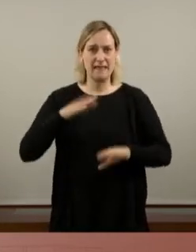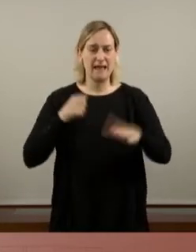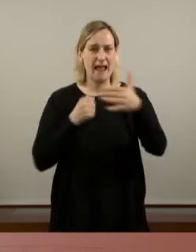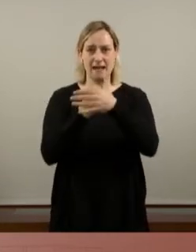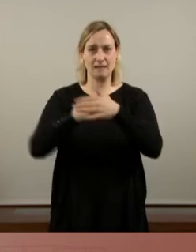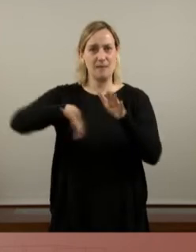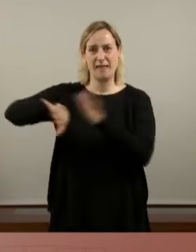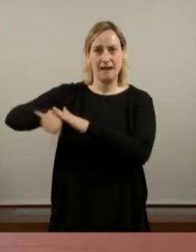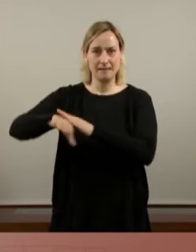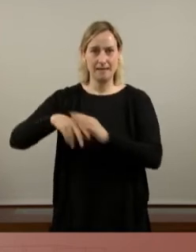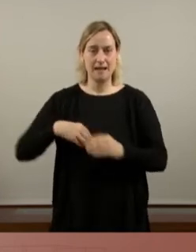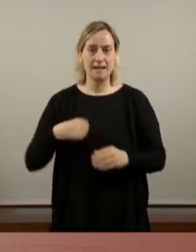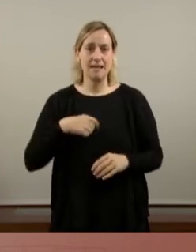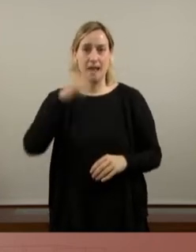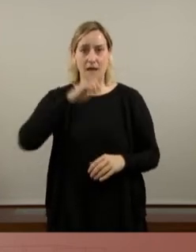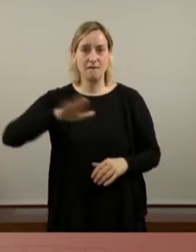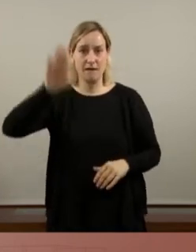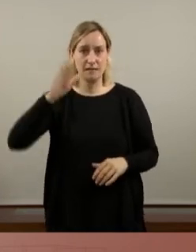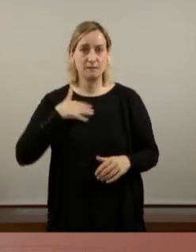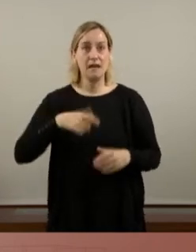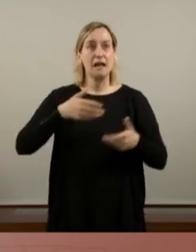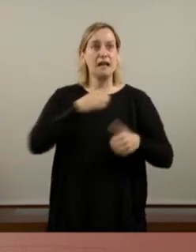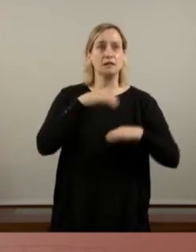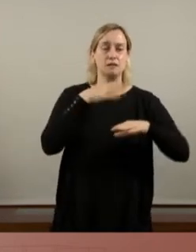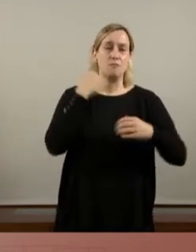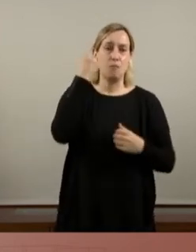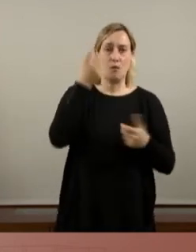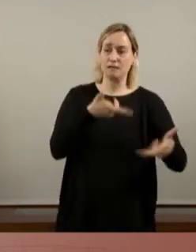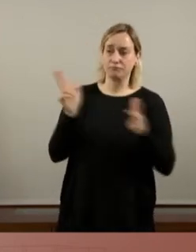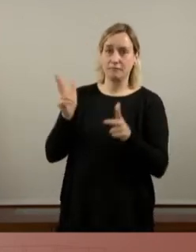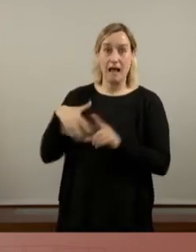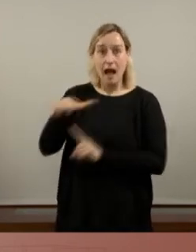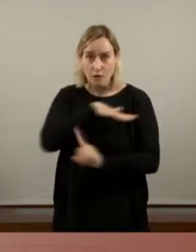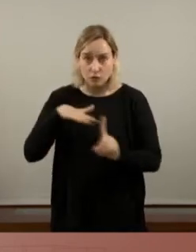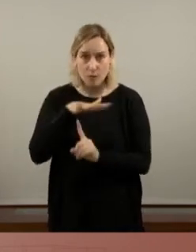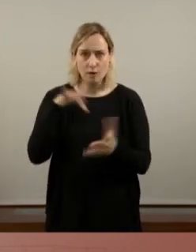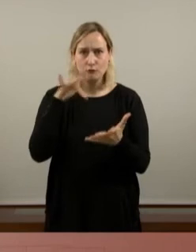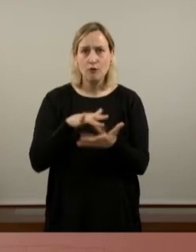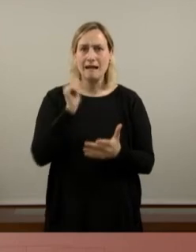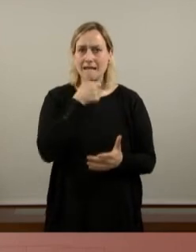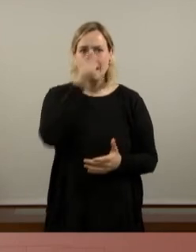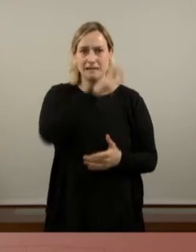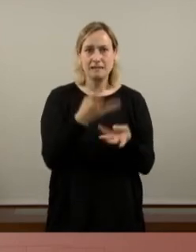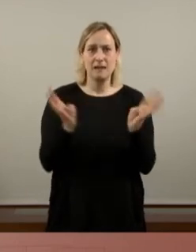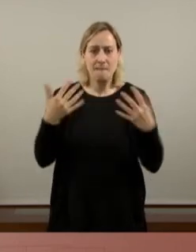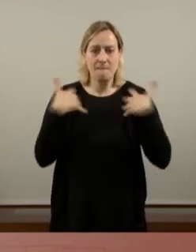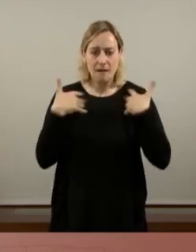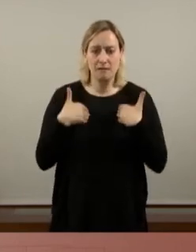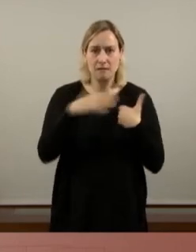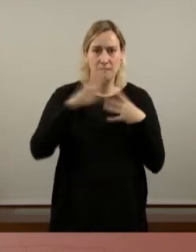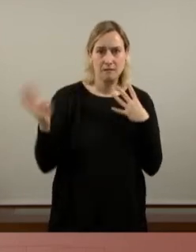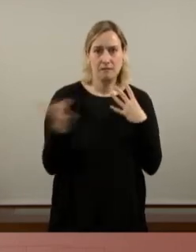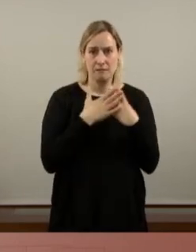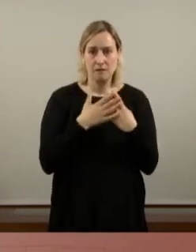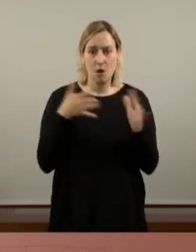discriminacions mentre són consentides pels poders. Al nostre voltant hi tenim gent patint per acabar empresonada un CIE